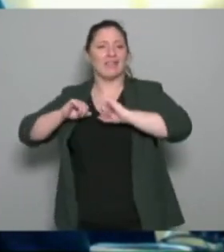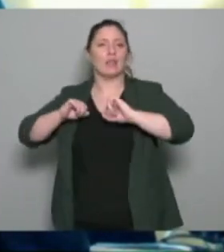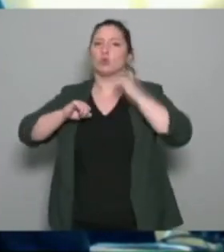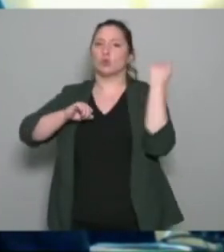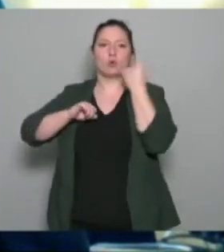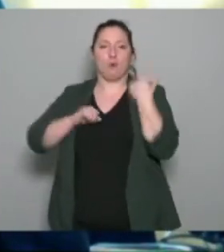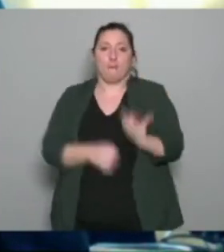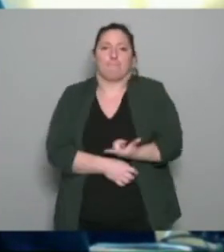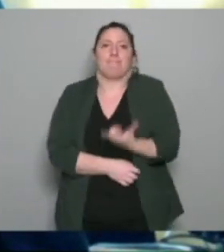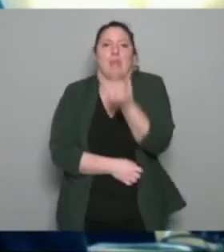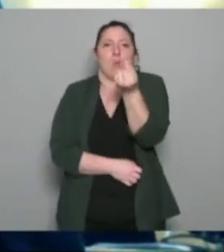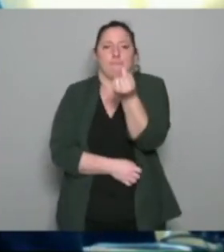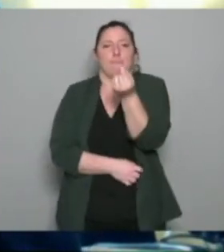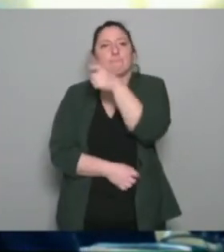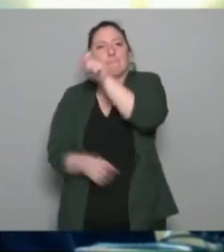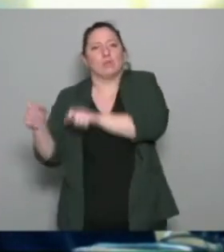et donc